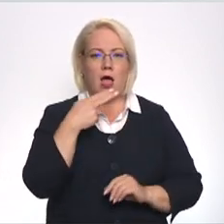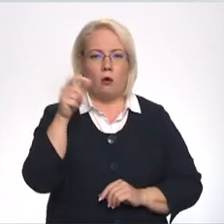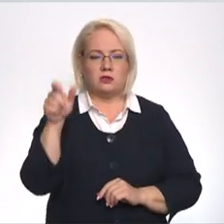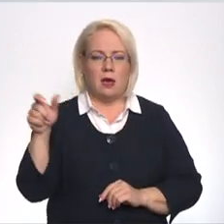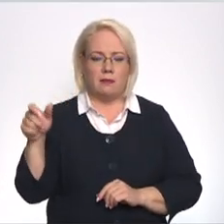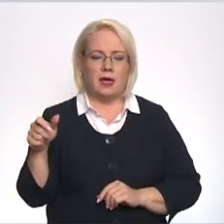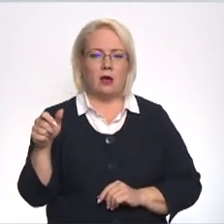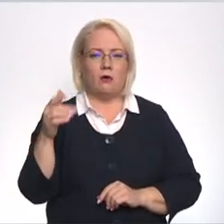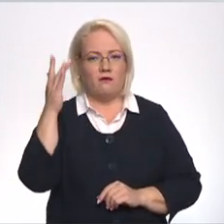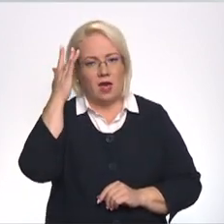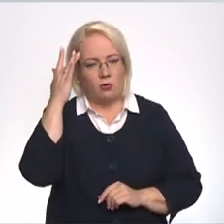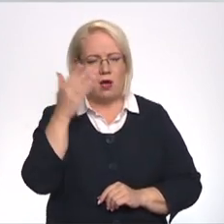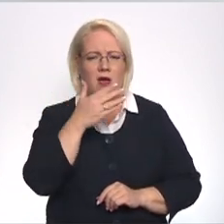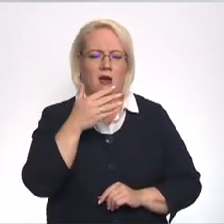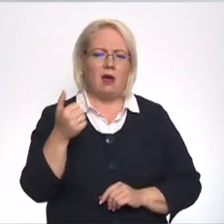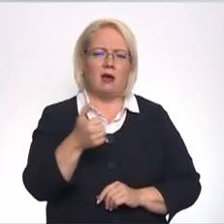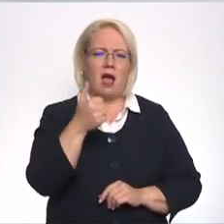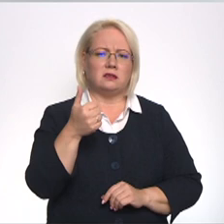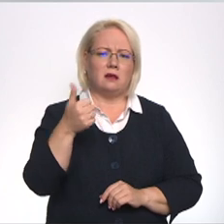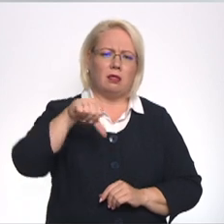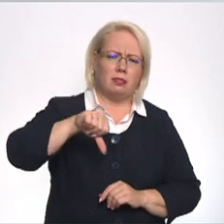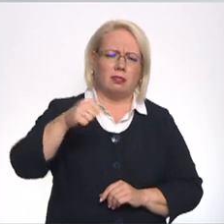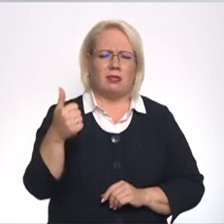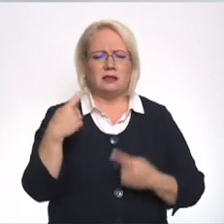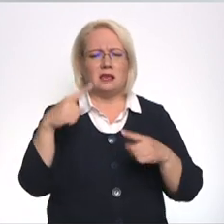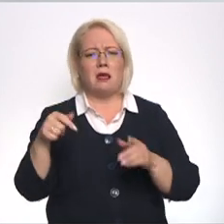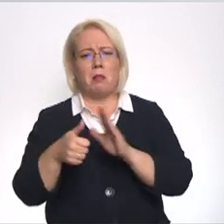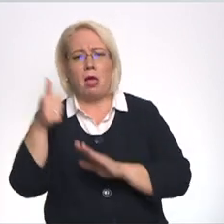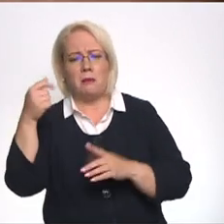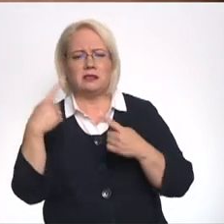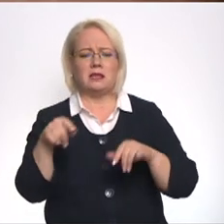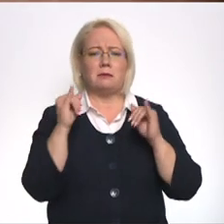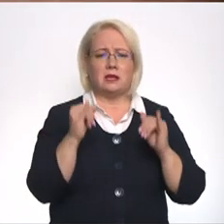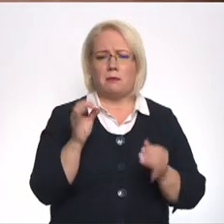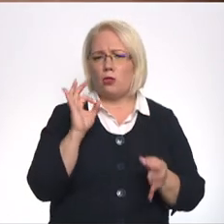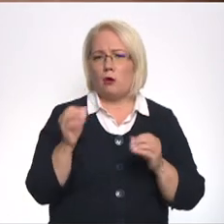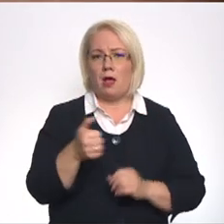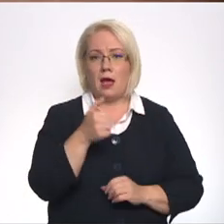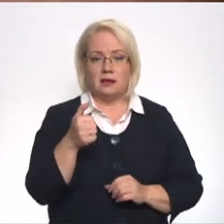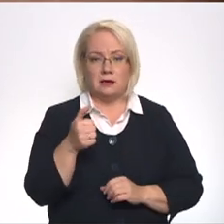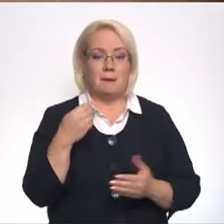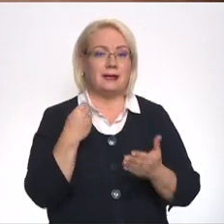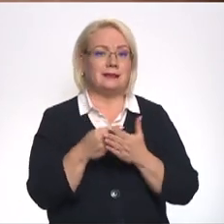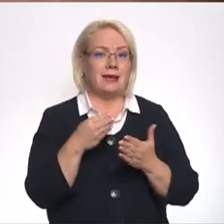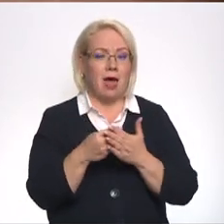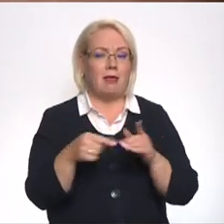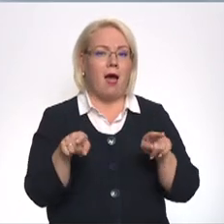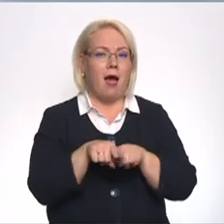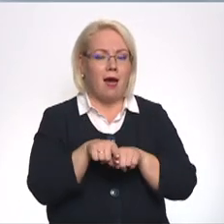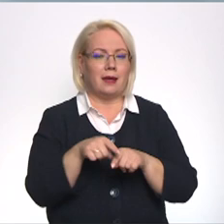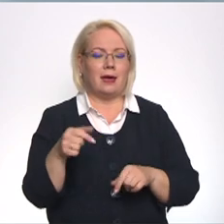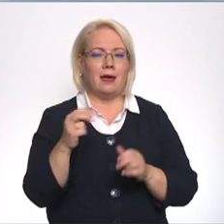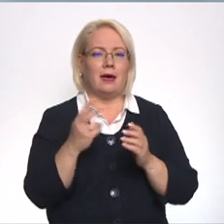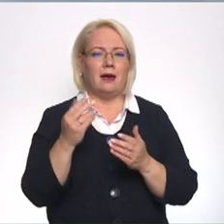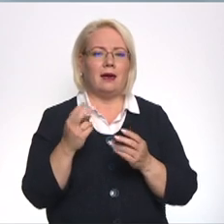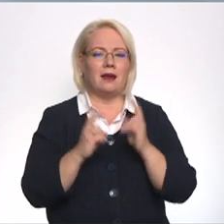bija ne īpaši labs, ne slikts, kādām labāk, kādām slikts, viņš bija normāli kats. Cena ražas tirgos arī augusi, jo zemniekam ir